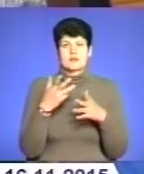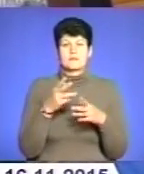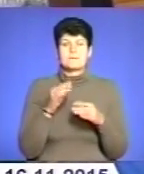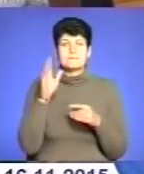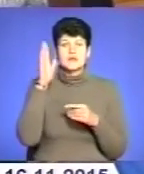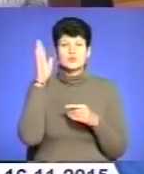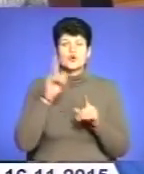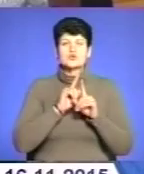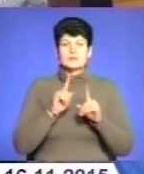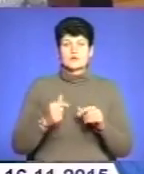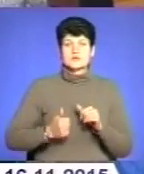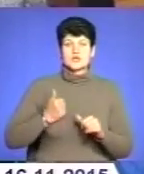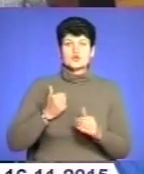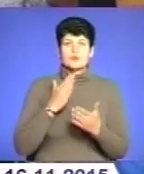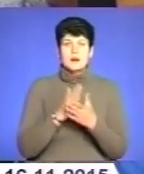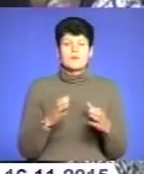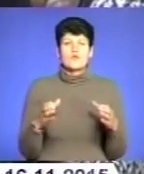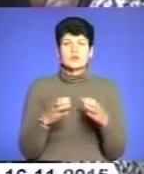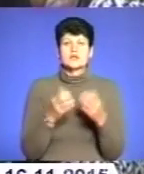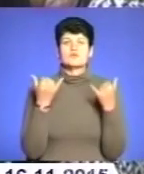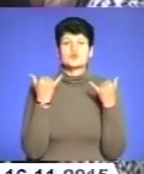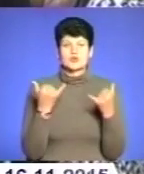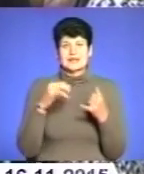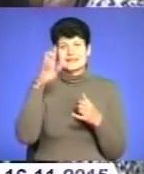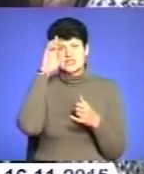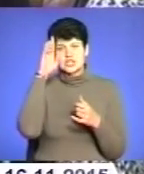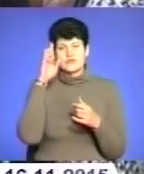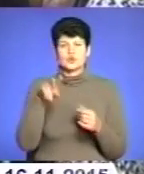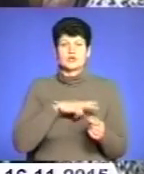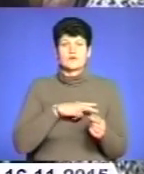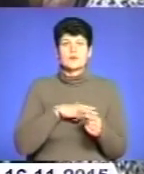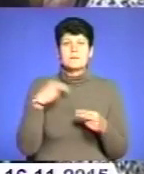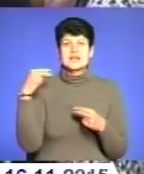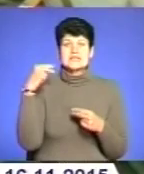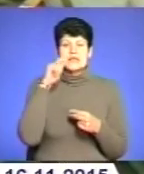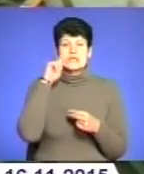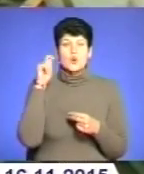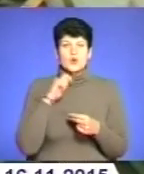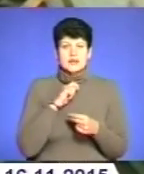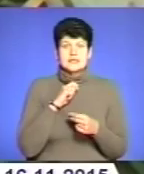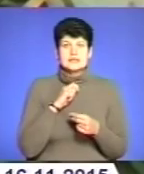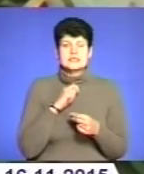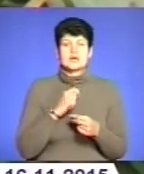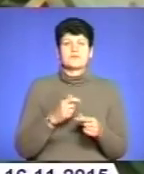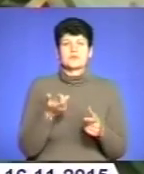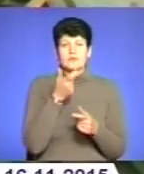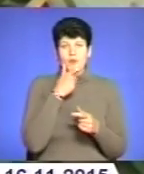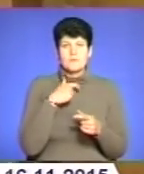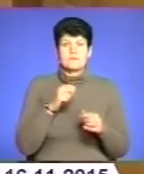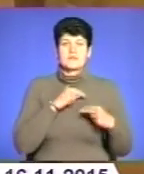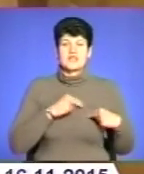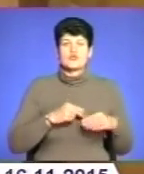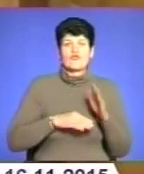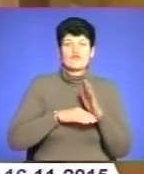пишаємося, що маємо у колективі сьогодні державну нагороду від президента України. За сумлінну працю та високий